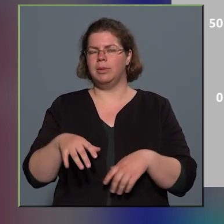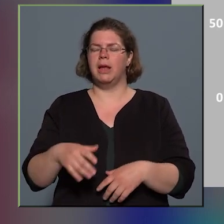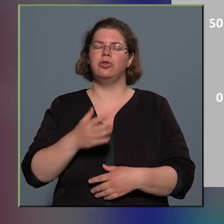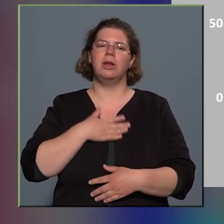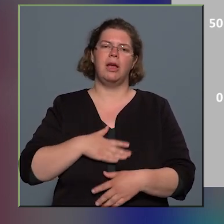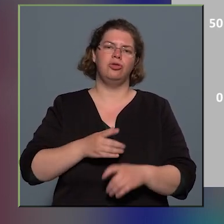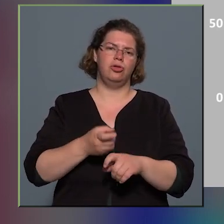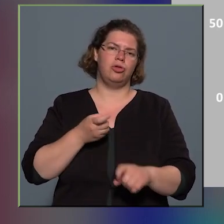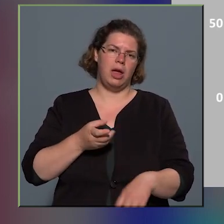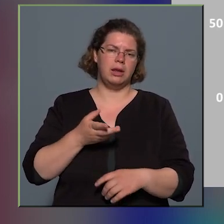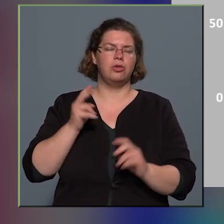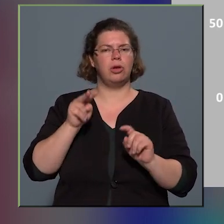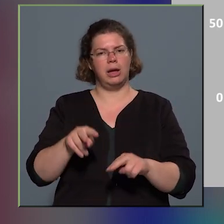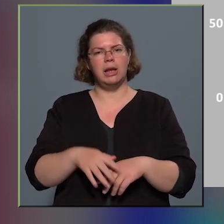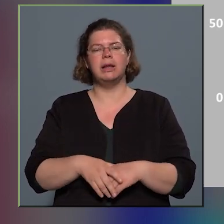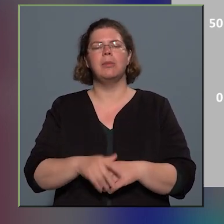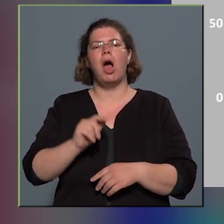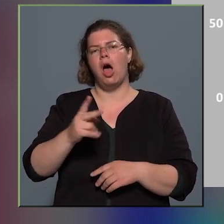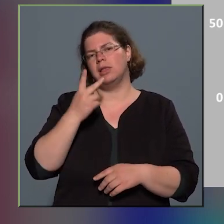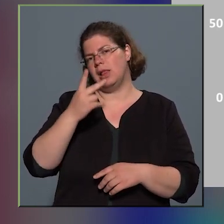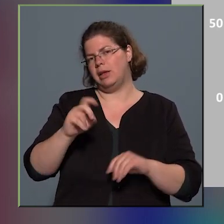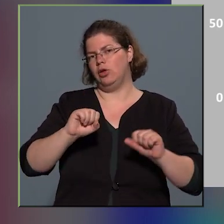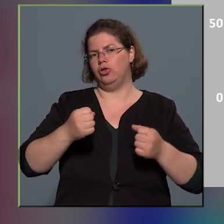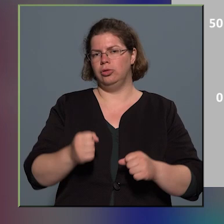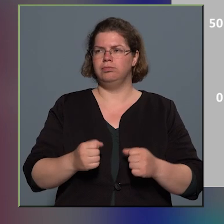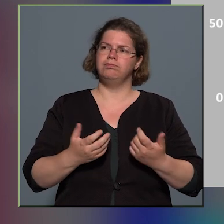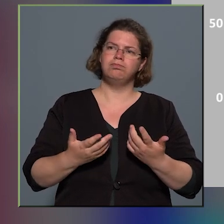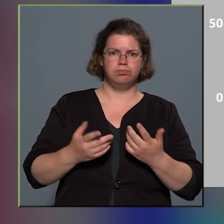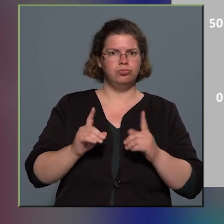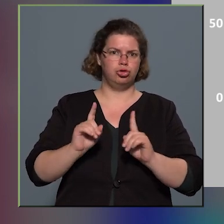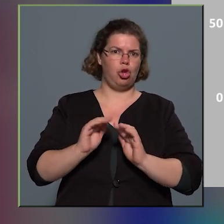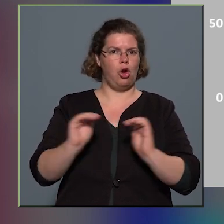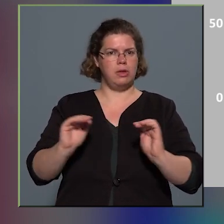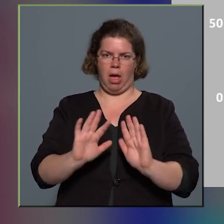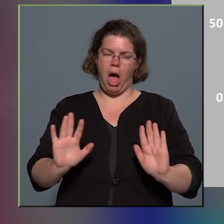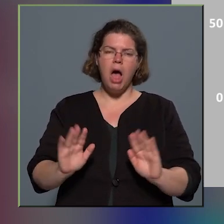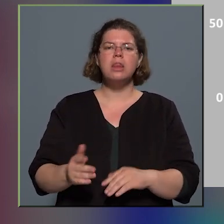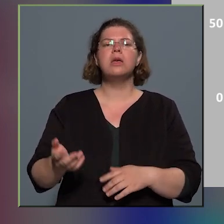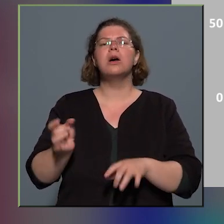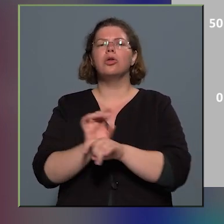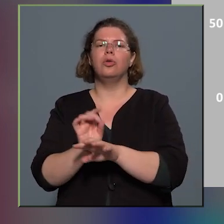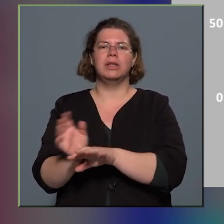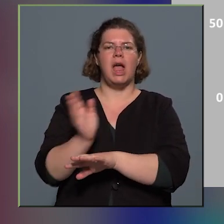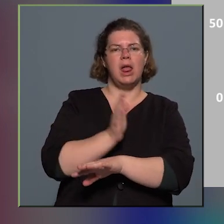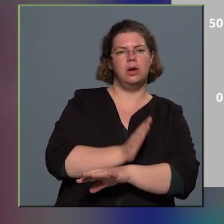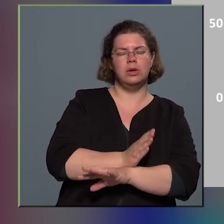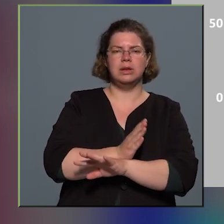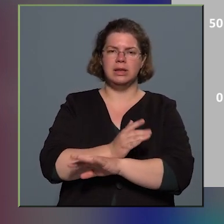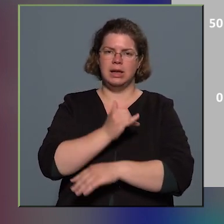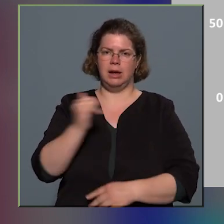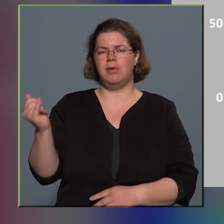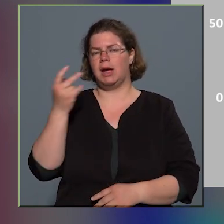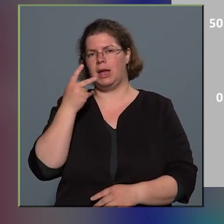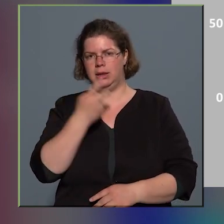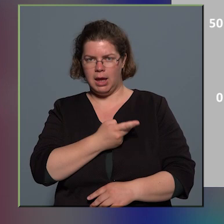tekintetében azt láthatjuk, hogy gyakorlatilag stagnálás van, itt hogyha a COVID előtti évekhez nézzünk vissza,